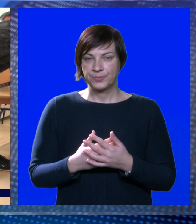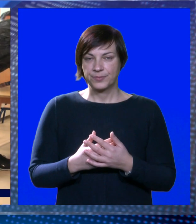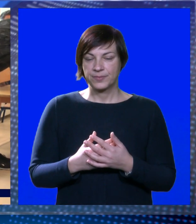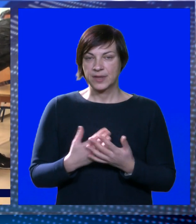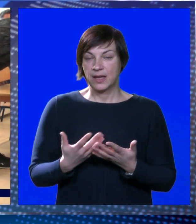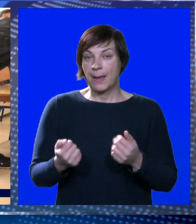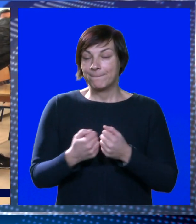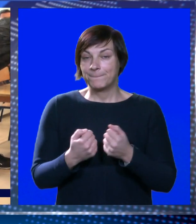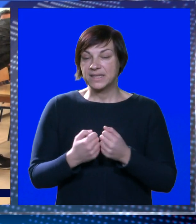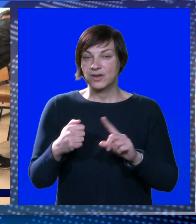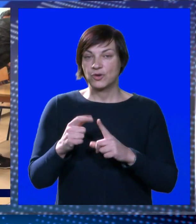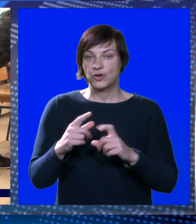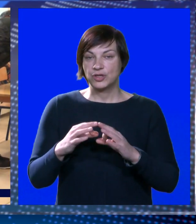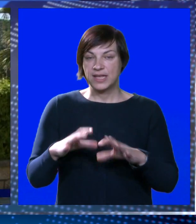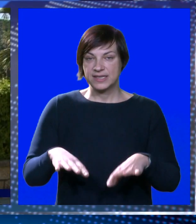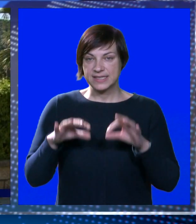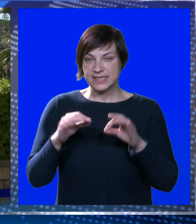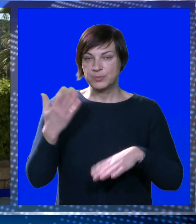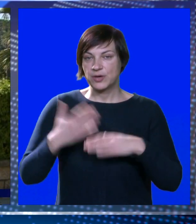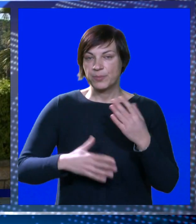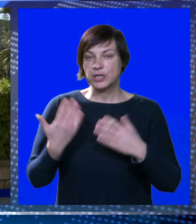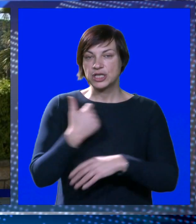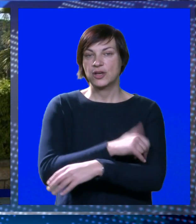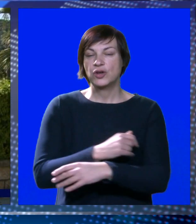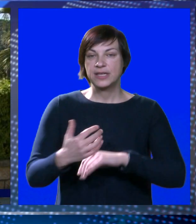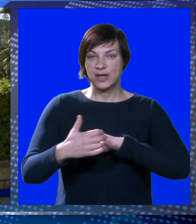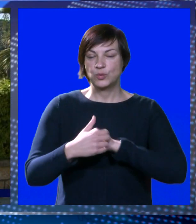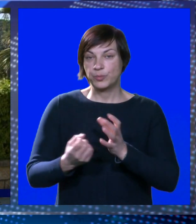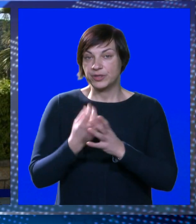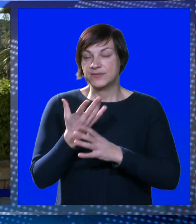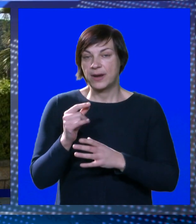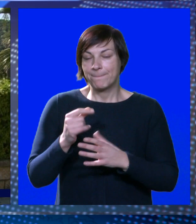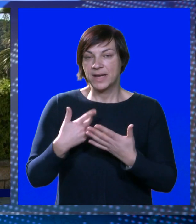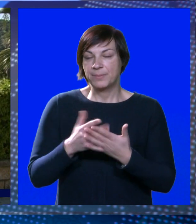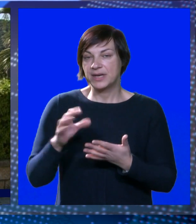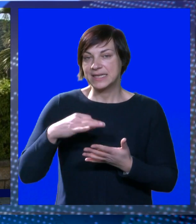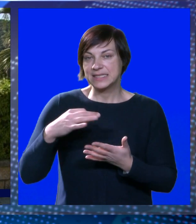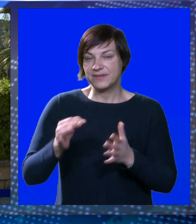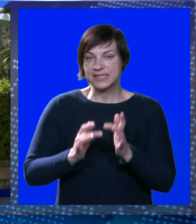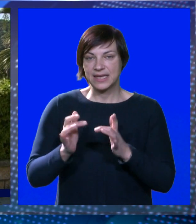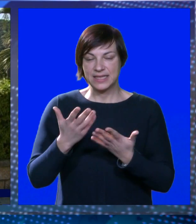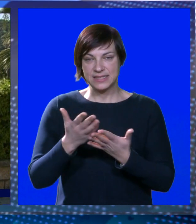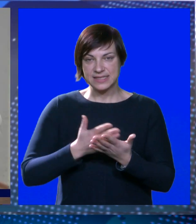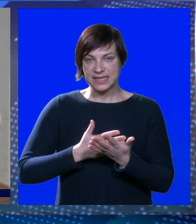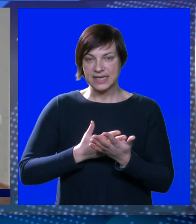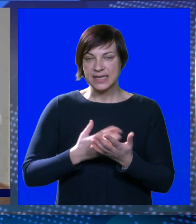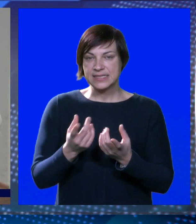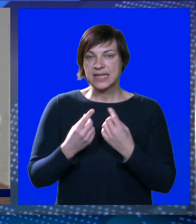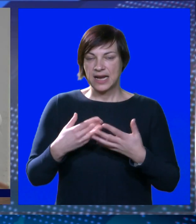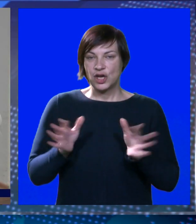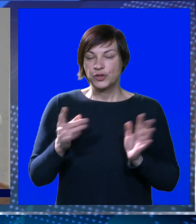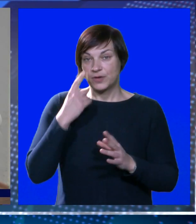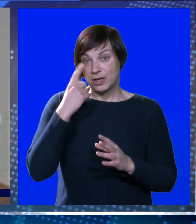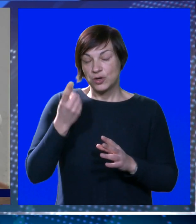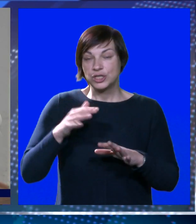Oštra i napeta bitka oko kotarskih izbora, koji su krajem prošle godine u Dubrovniku izdronili, nemali broj nezavisnih kandidacijskih lista, ali i